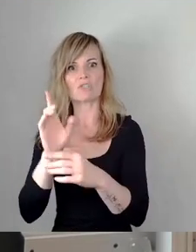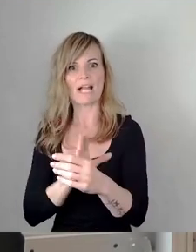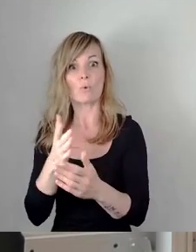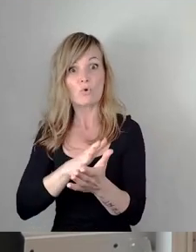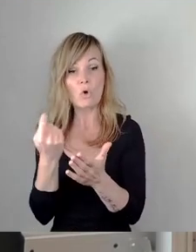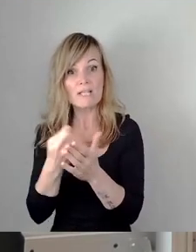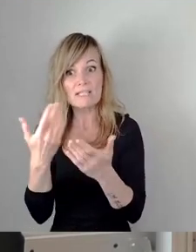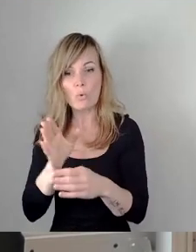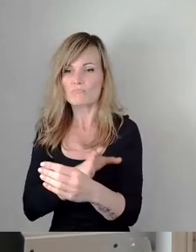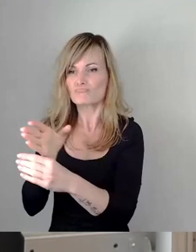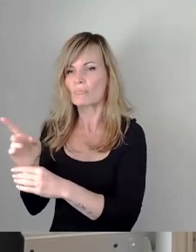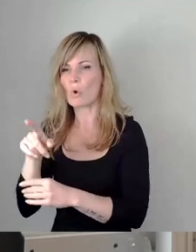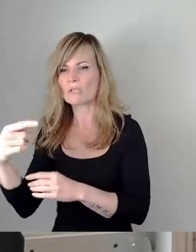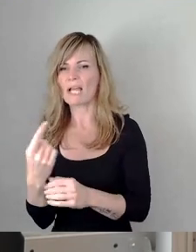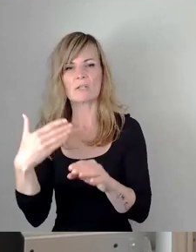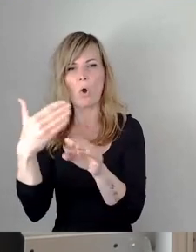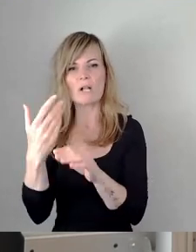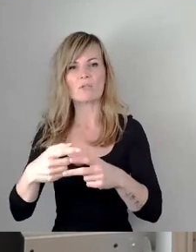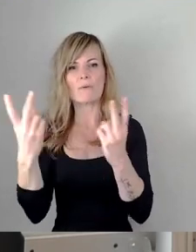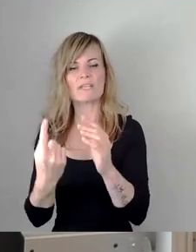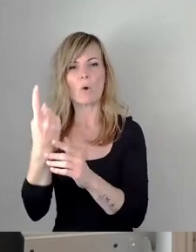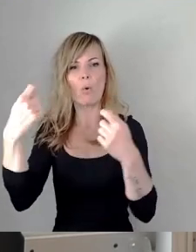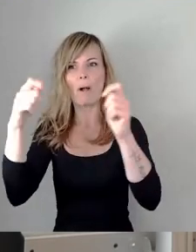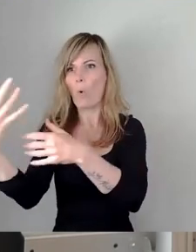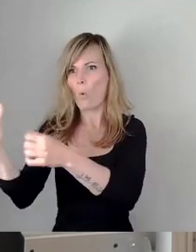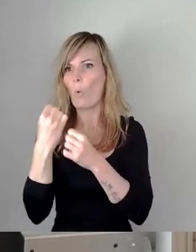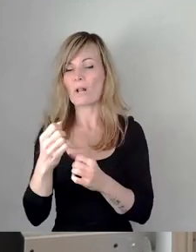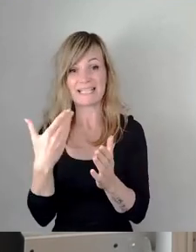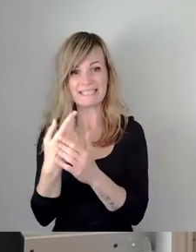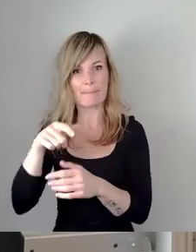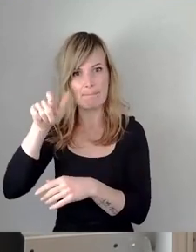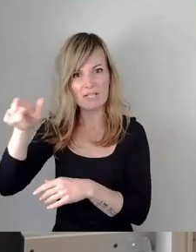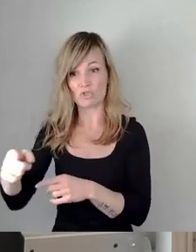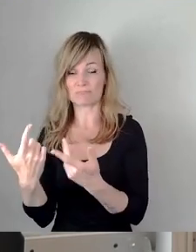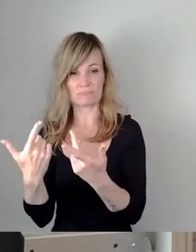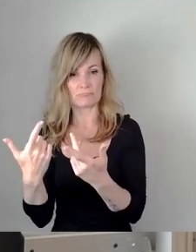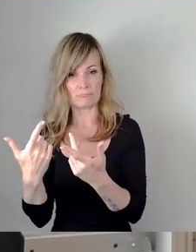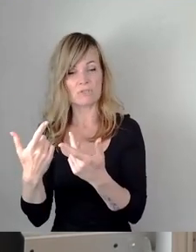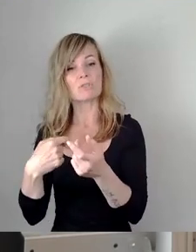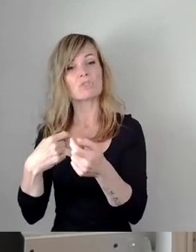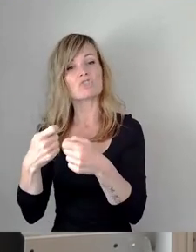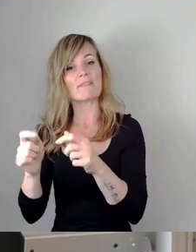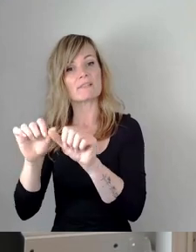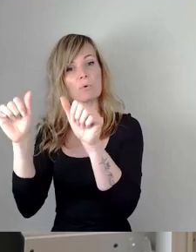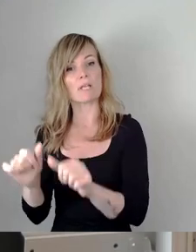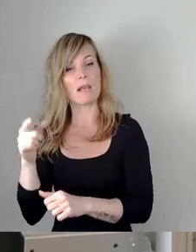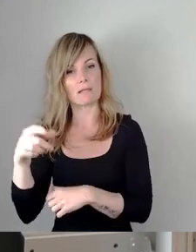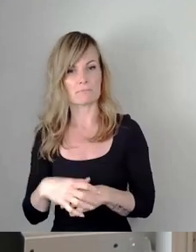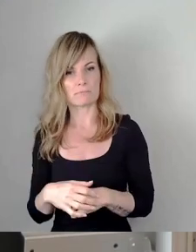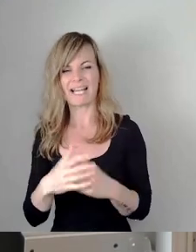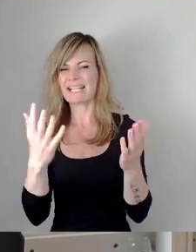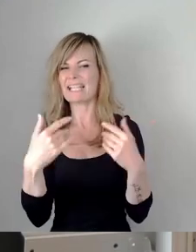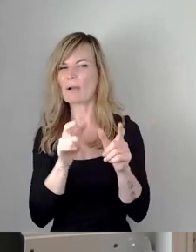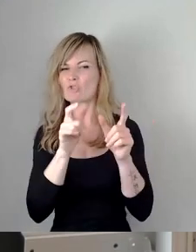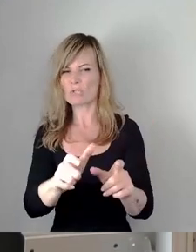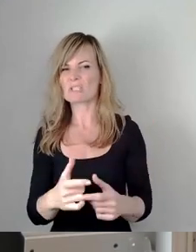öffentlichen Hochbau ein. Das sind Leute, die haben ein Geschäftsmodell. Klimaschutz ist nicht unbedingt eine Lösung, das ist auch ein Geschäftsmodell. Und da kommen dann Leute,